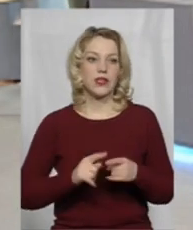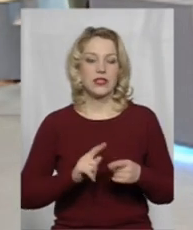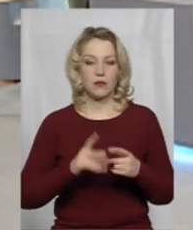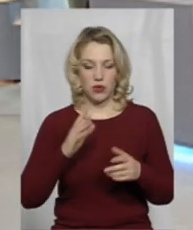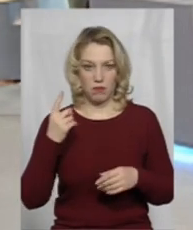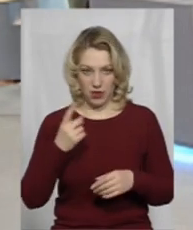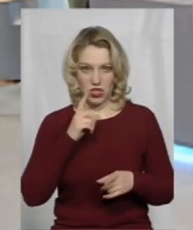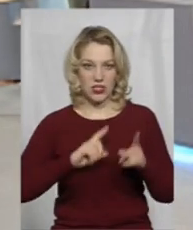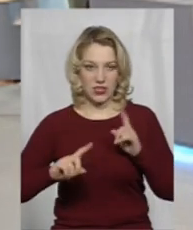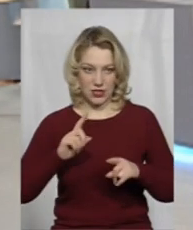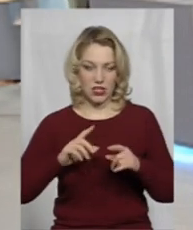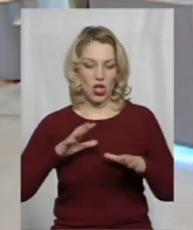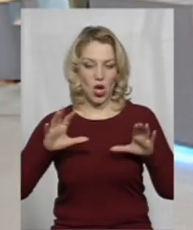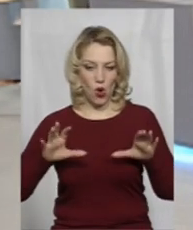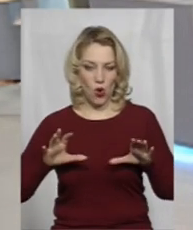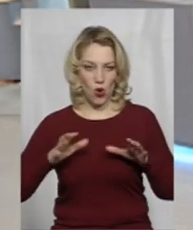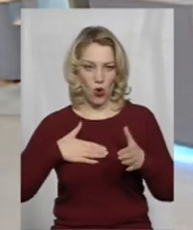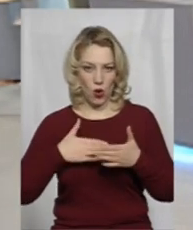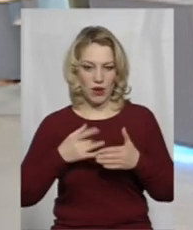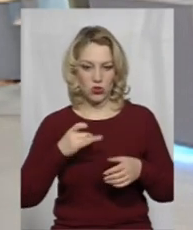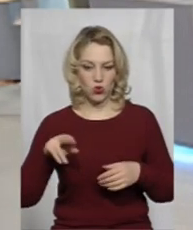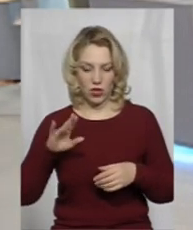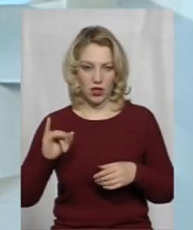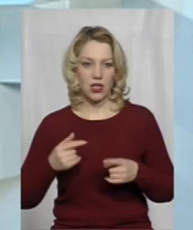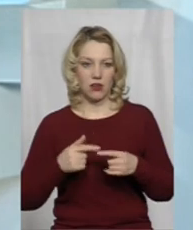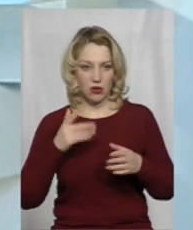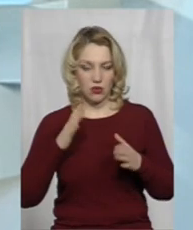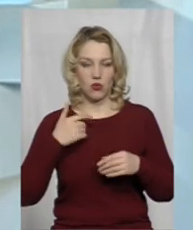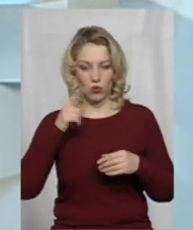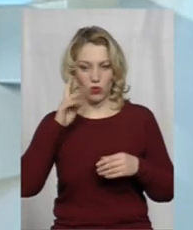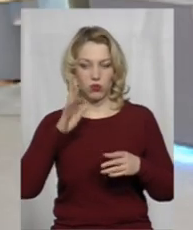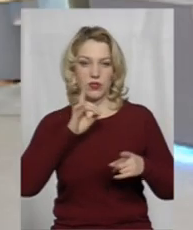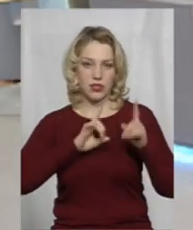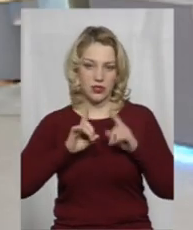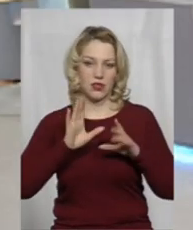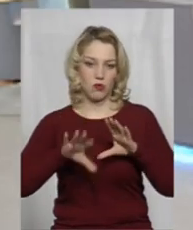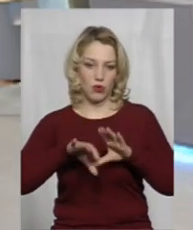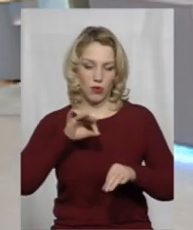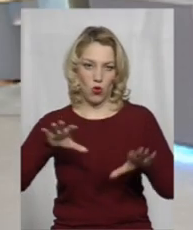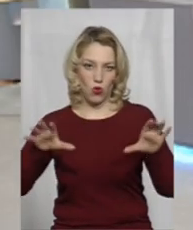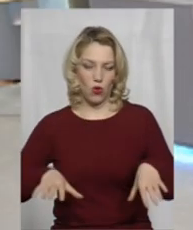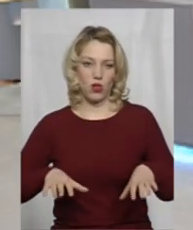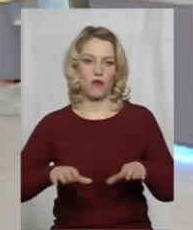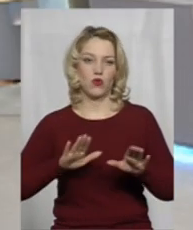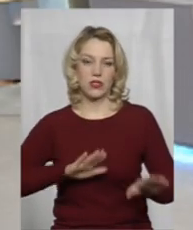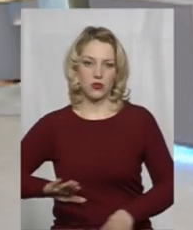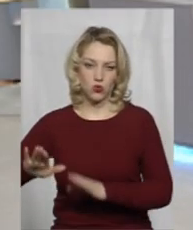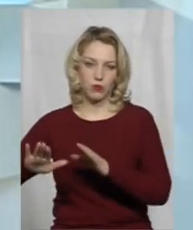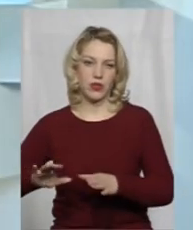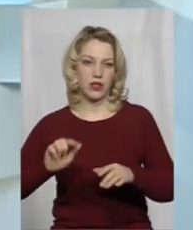засідання громадської ради, в якому будуть обирати? В якому, надіюсь, ми оберемо голову, оберемо заступники, оберемо секретаря,